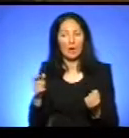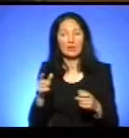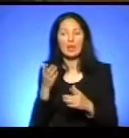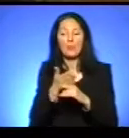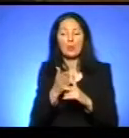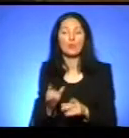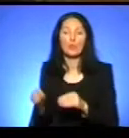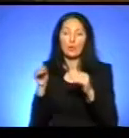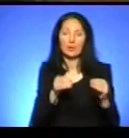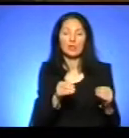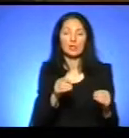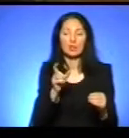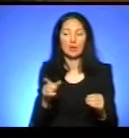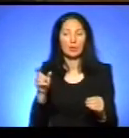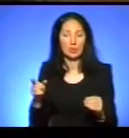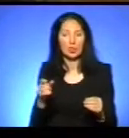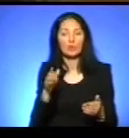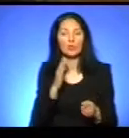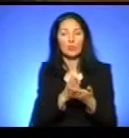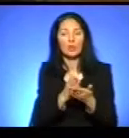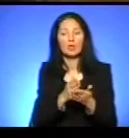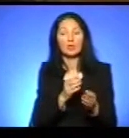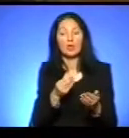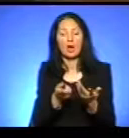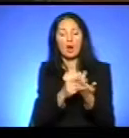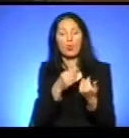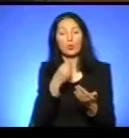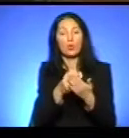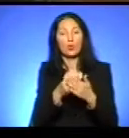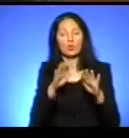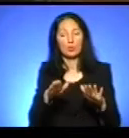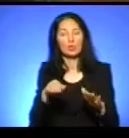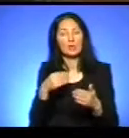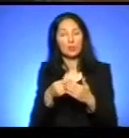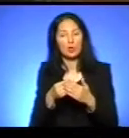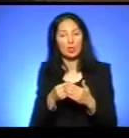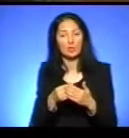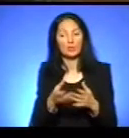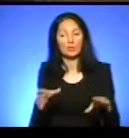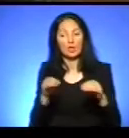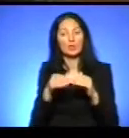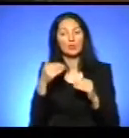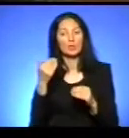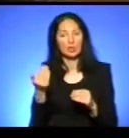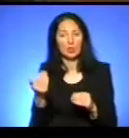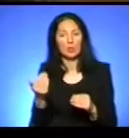перевезення пасажирів відбувається за рахунок коштів місцевих бюджетів. Разом з тим,